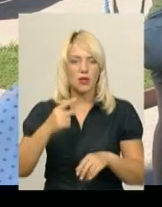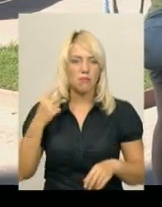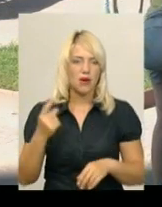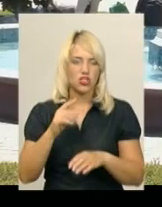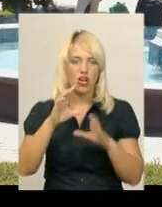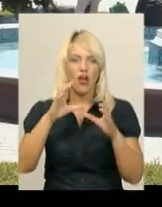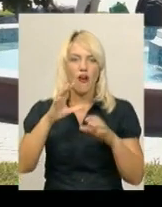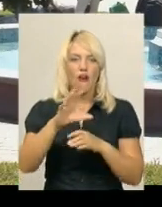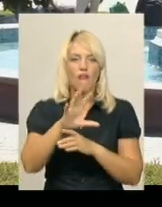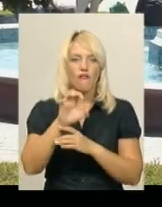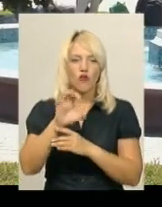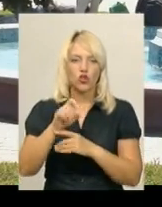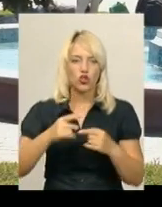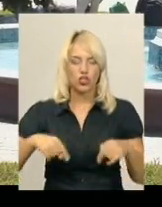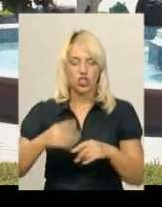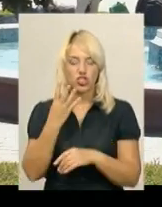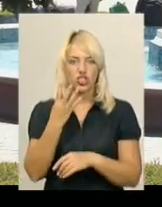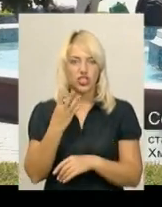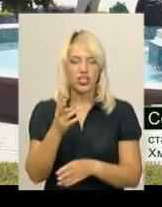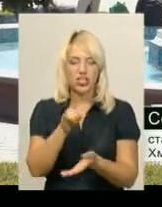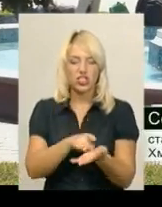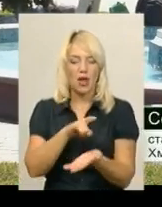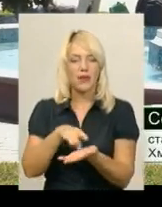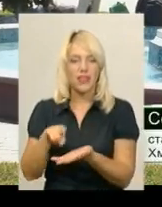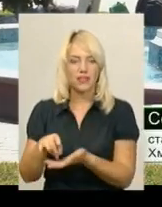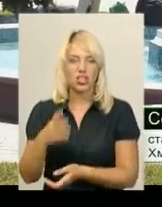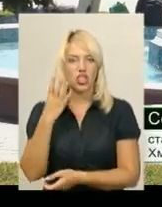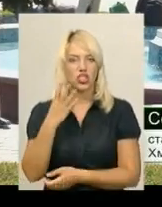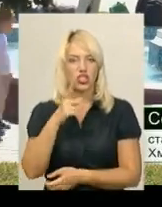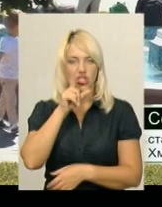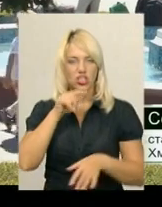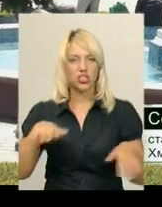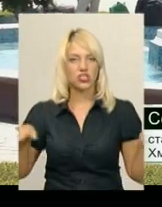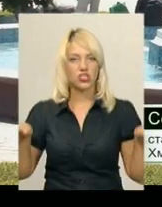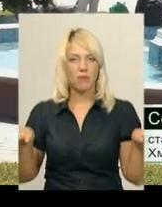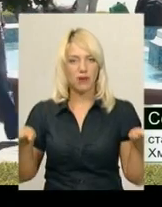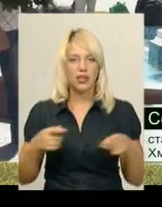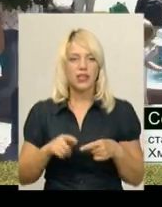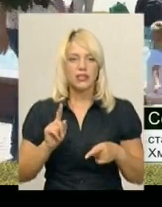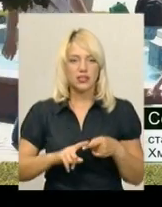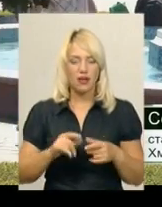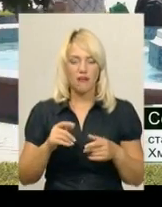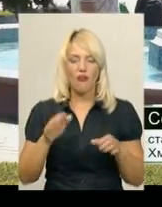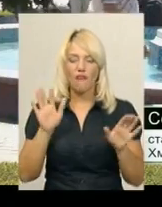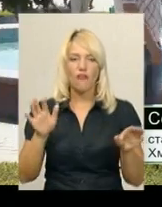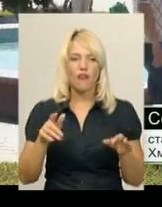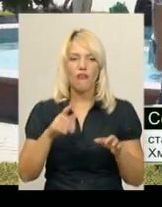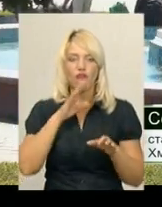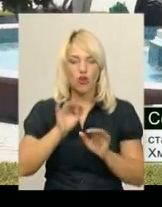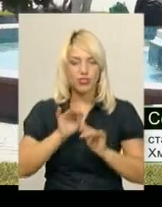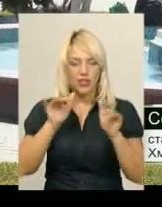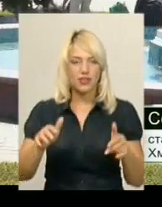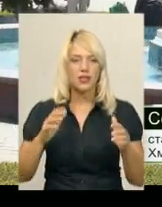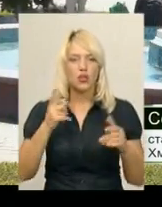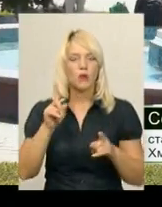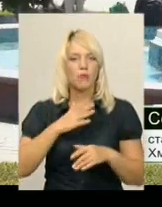хмельничан. Чотири жабенятки і чотири чаплі. Цей фонтан, що саме приємно зберігся до теперішнього часу.